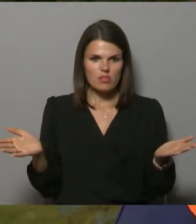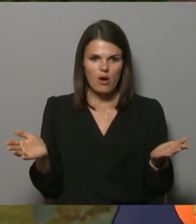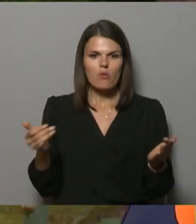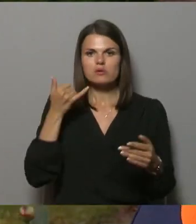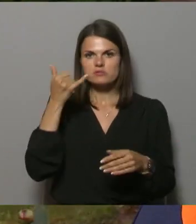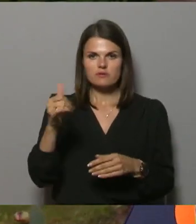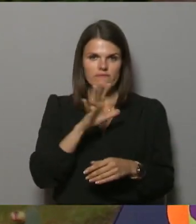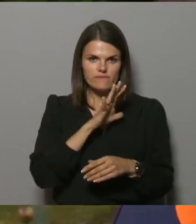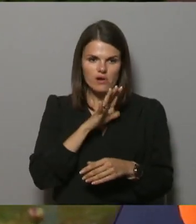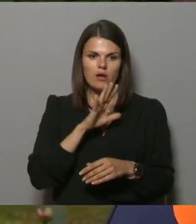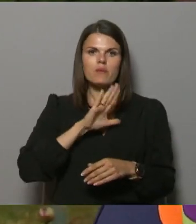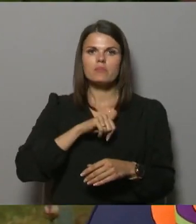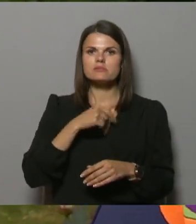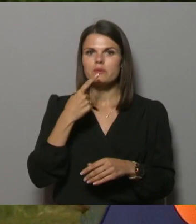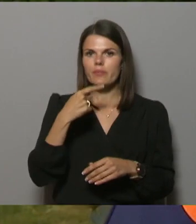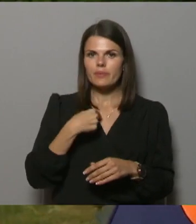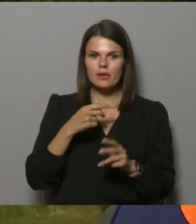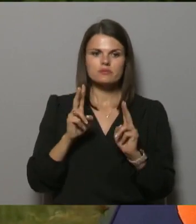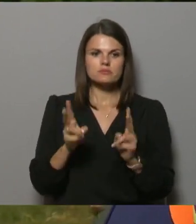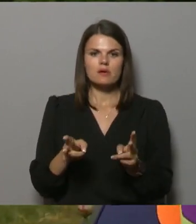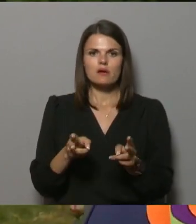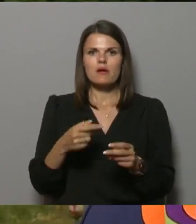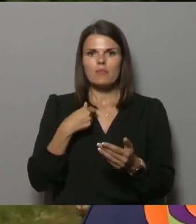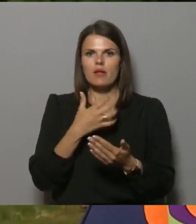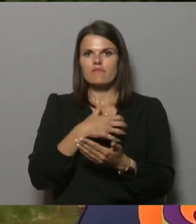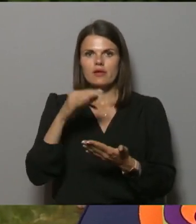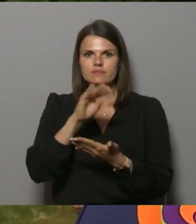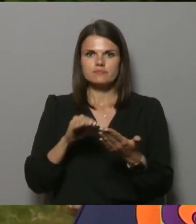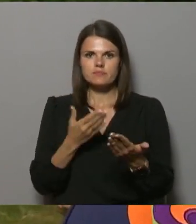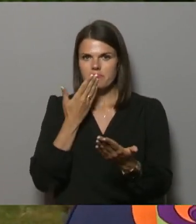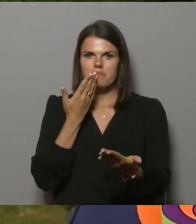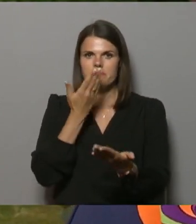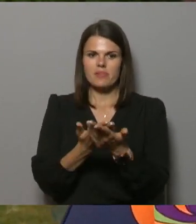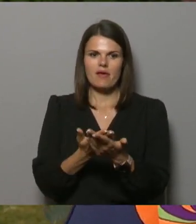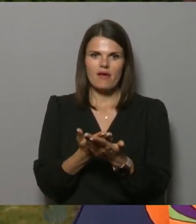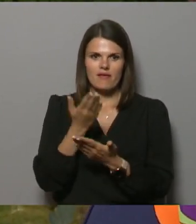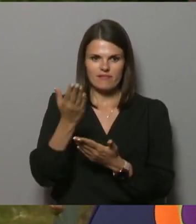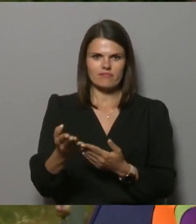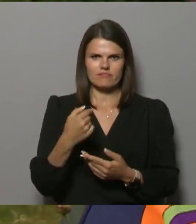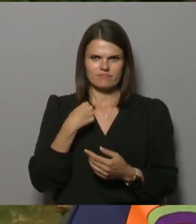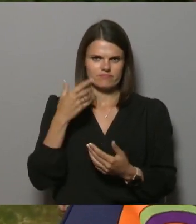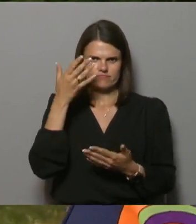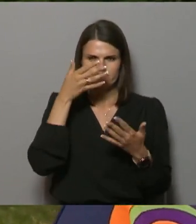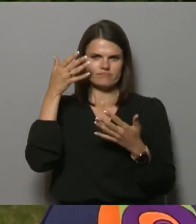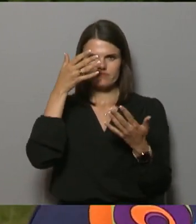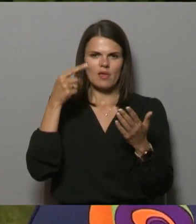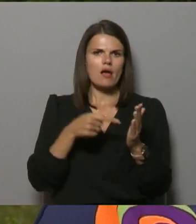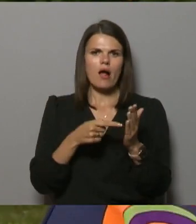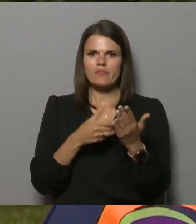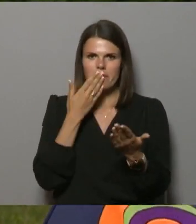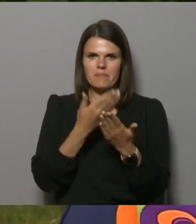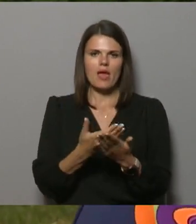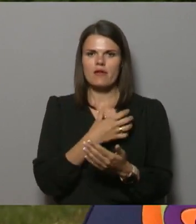Es zvanīju, tad man teica, lai es iesniedzot pierādījumus. Es tā ir virklī biju ļoti apmūsusi un teica, kādas